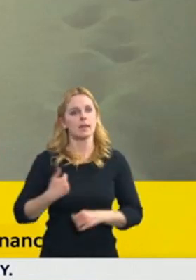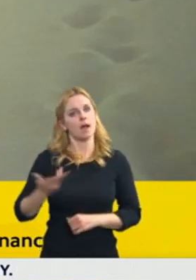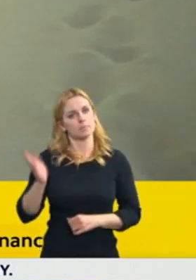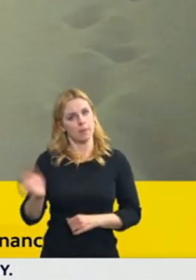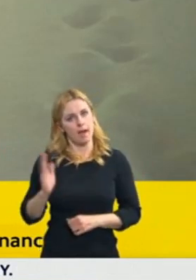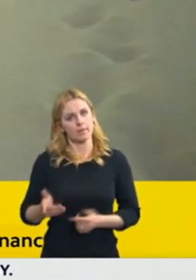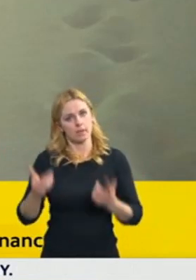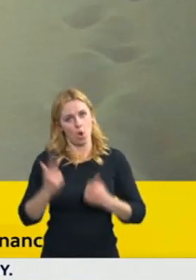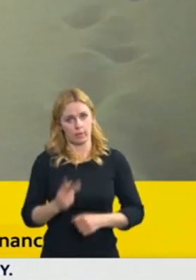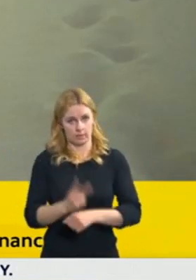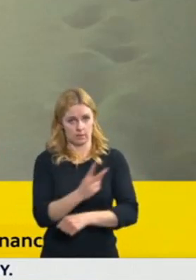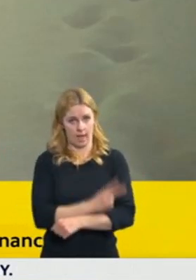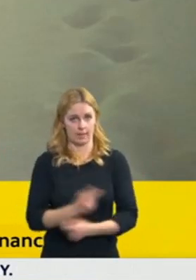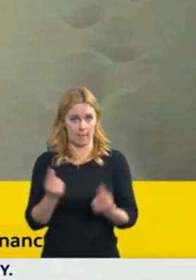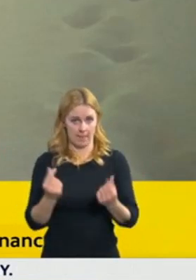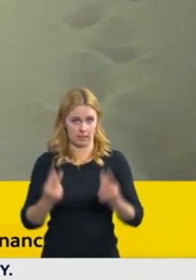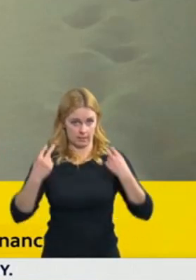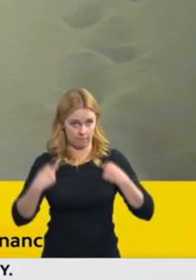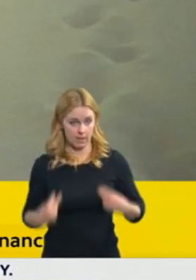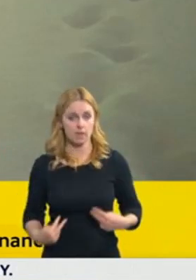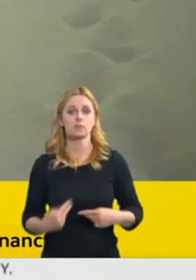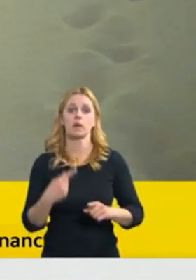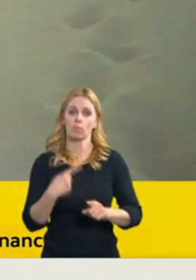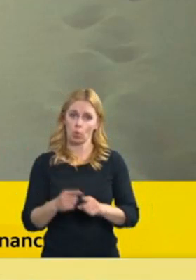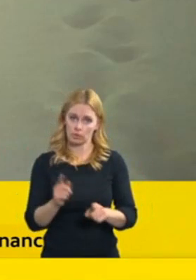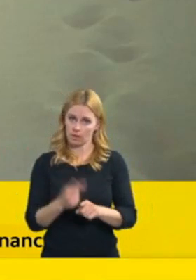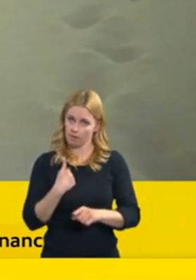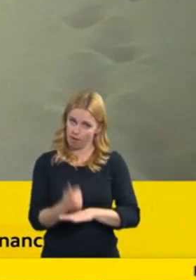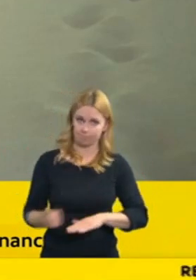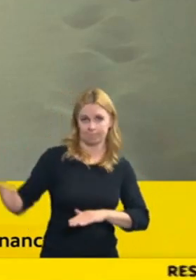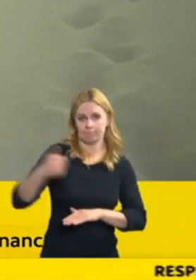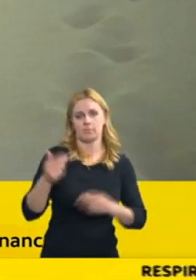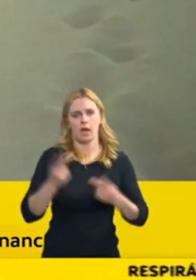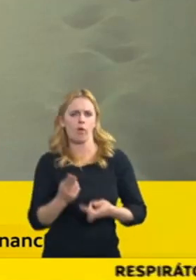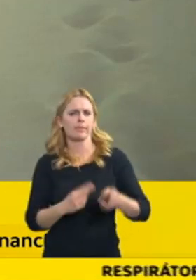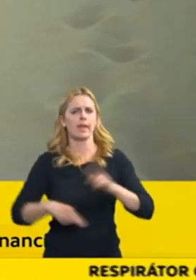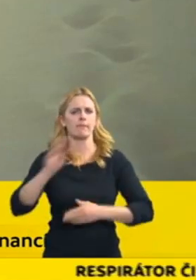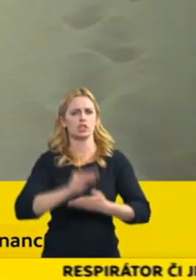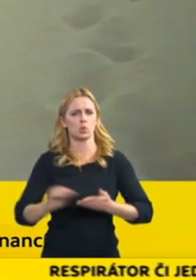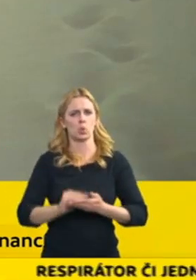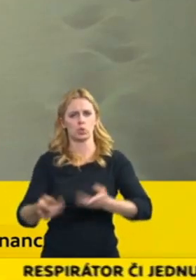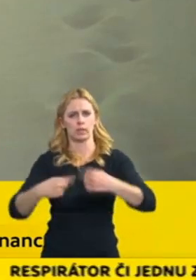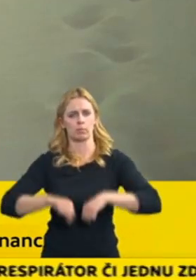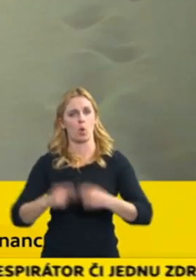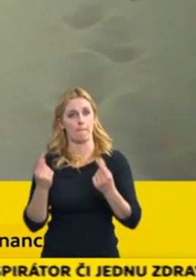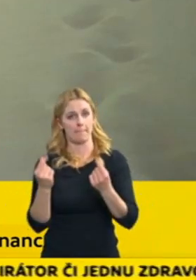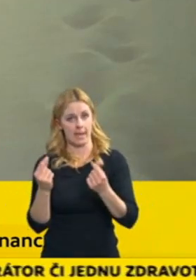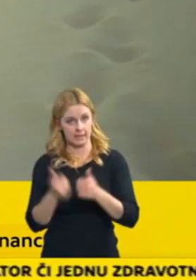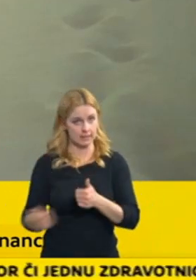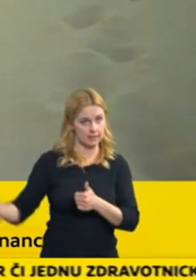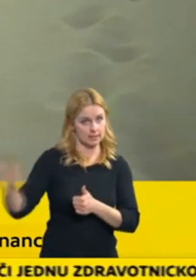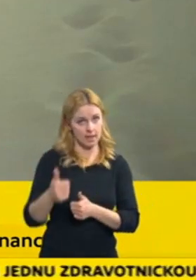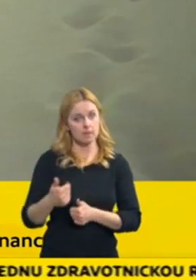a šéfka úřadu správního nejvyššího, který má v kompetenci, i provádění tzv. finanční kontroly,